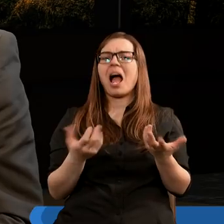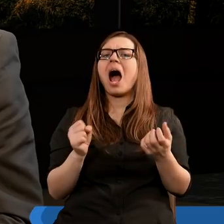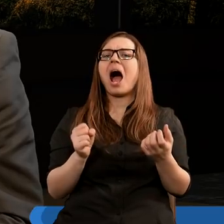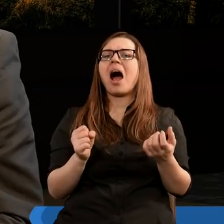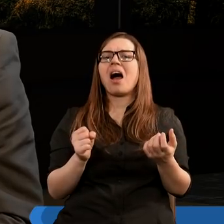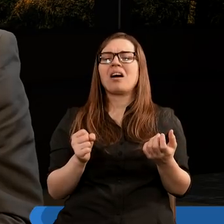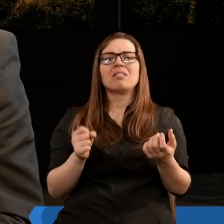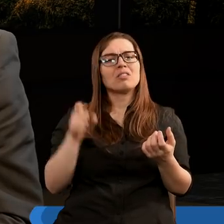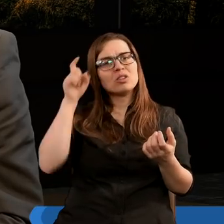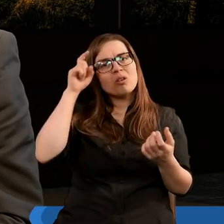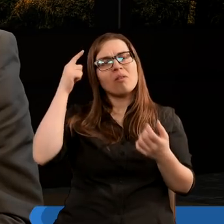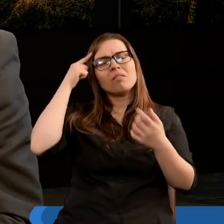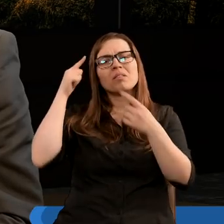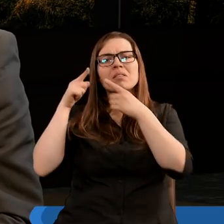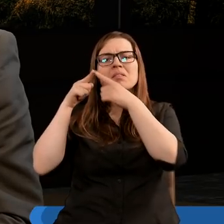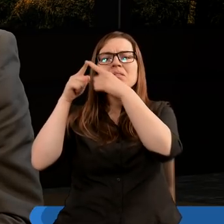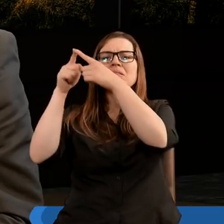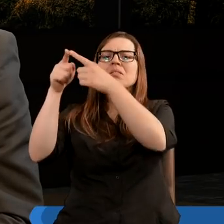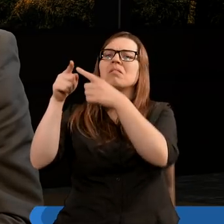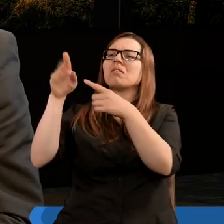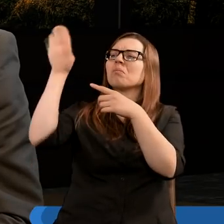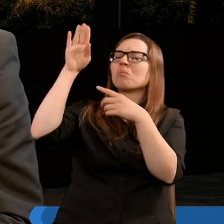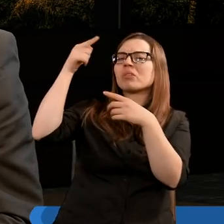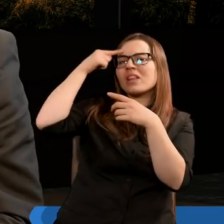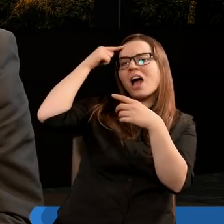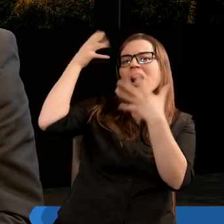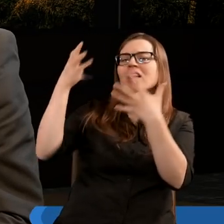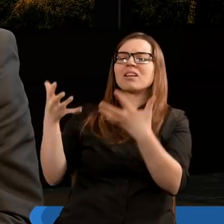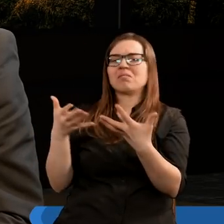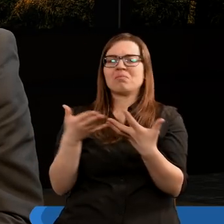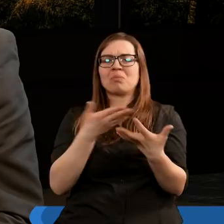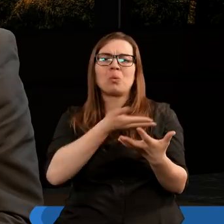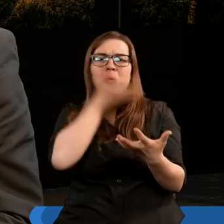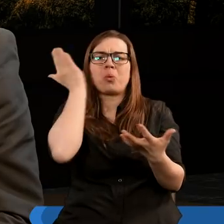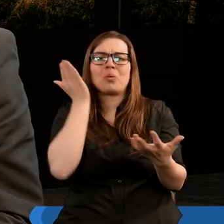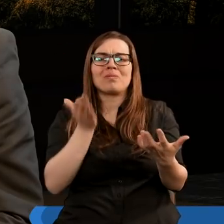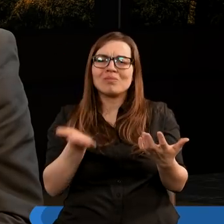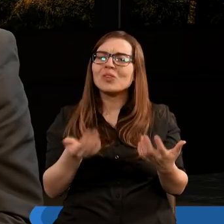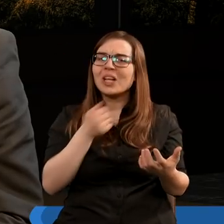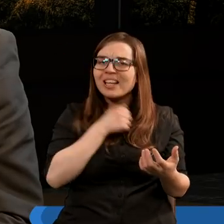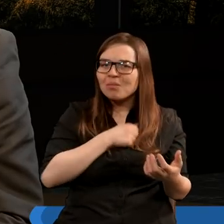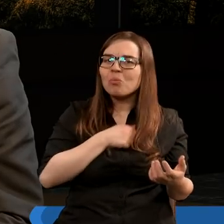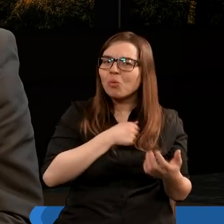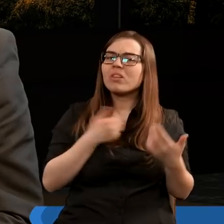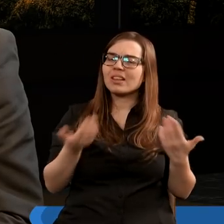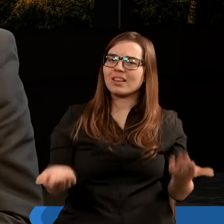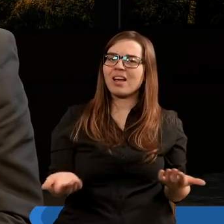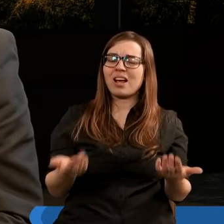zasadzie nie ma kto by za bardzo za Bogiem szedł. I żyjemy w czasie